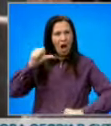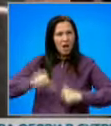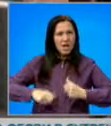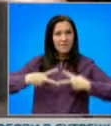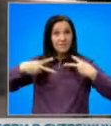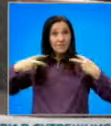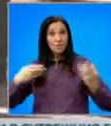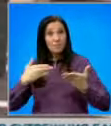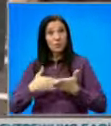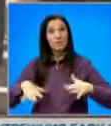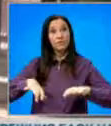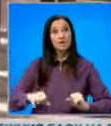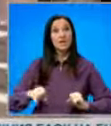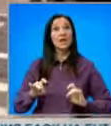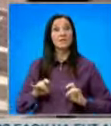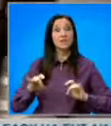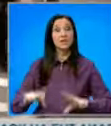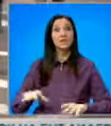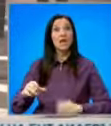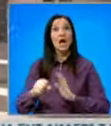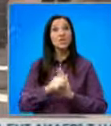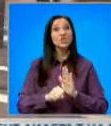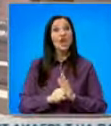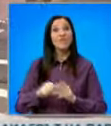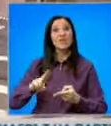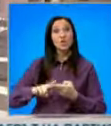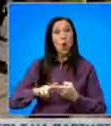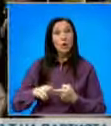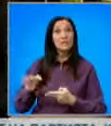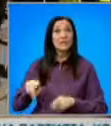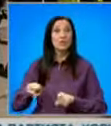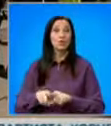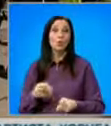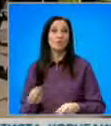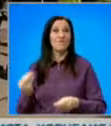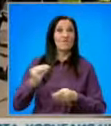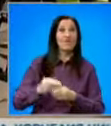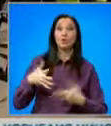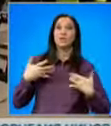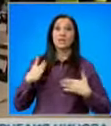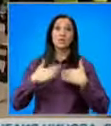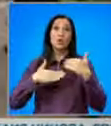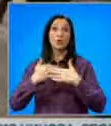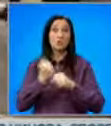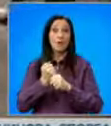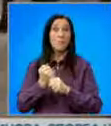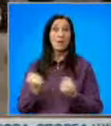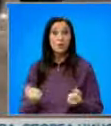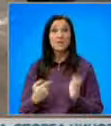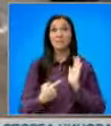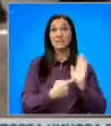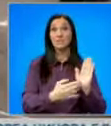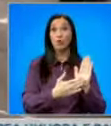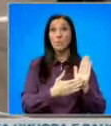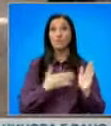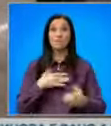и викове срещу властите в австралийския щат Виктория след като беше въведено изискването строителните работници да представят документ, че